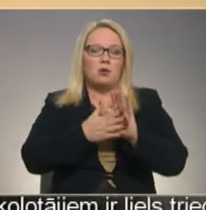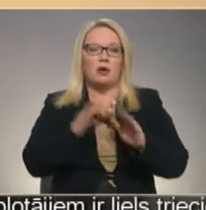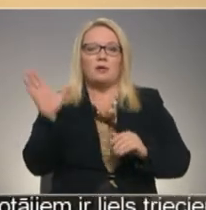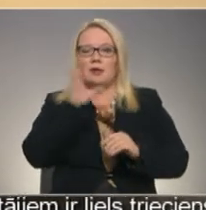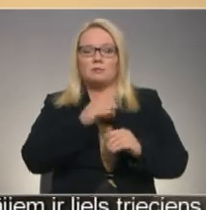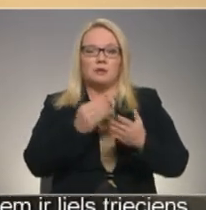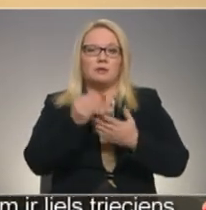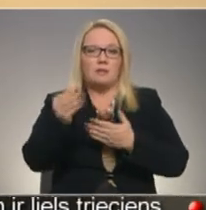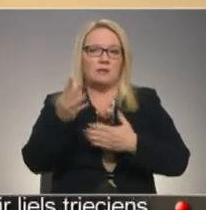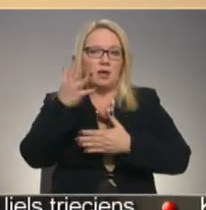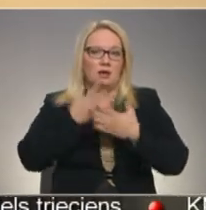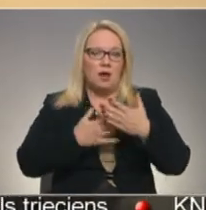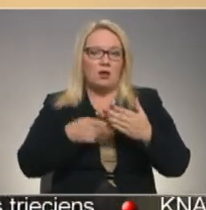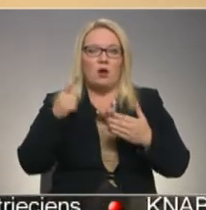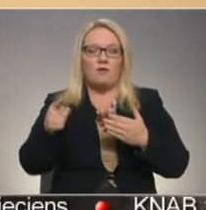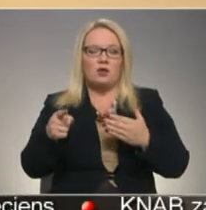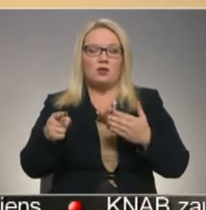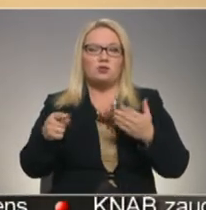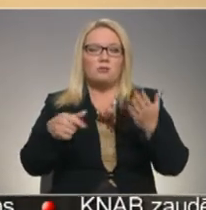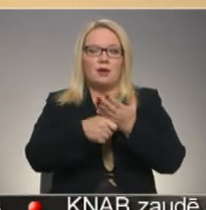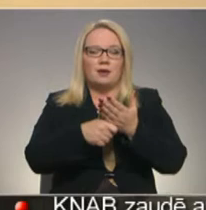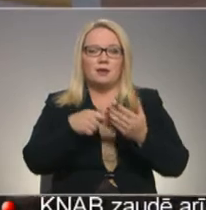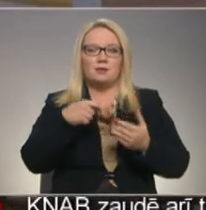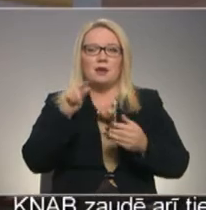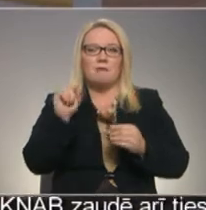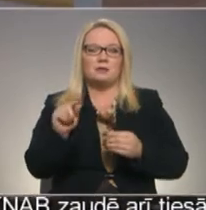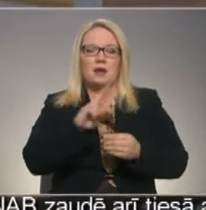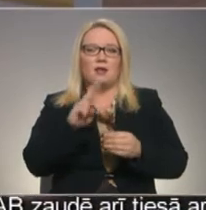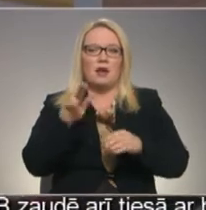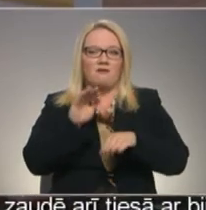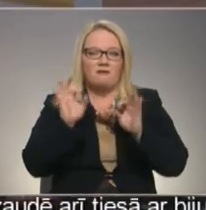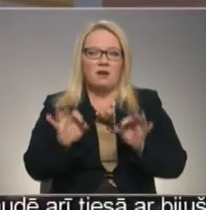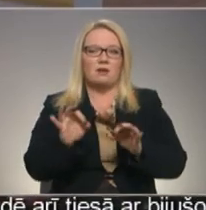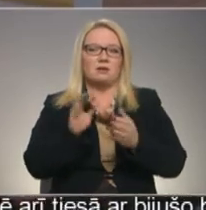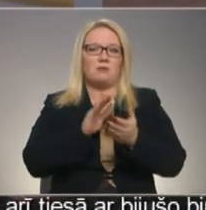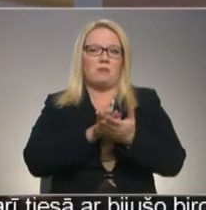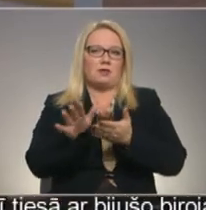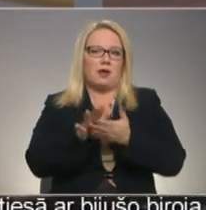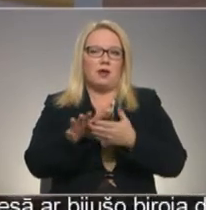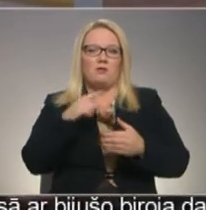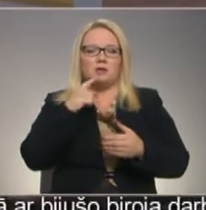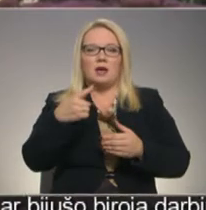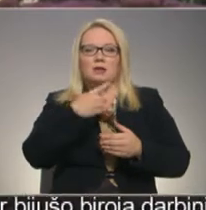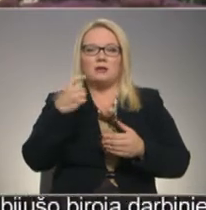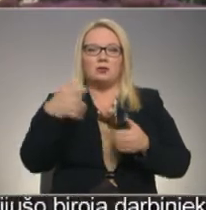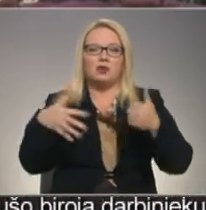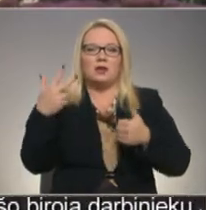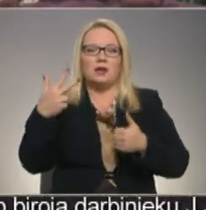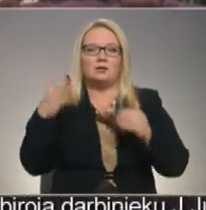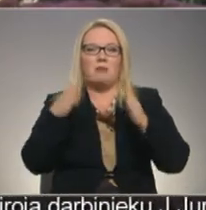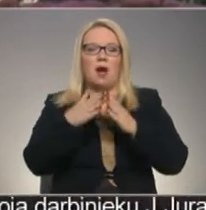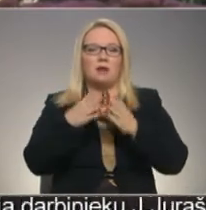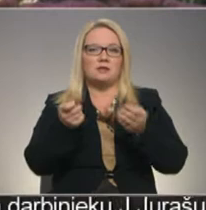apmaksāt rēķinu, un viņš nodeklarē mazāk, nekā viņš faktiski patērēs. Ventspils nekusam īpašuma pārvalda 163 mājas, no tām